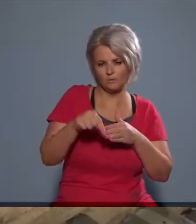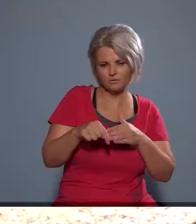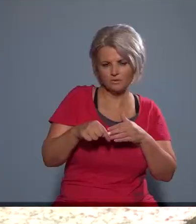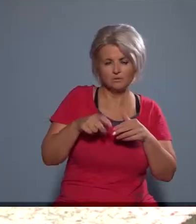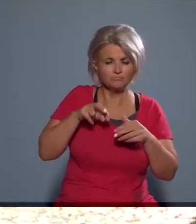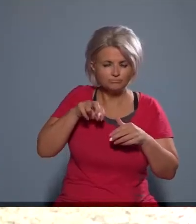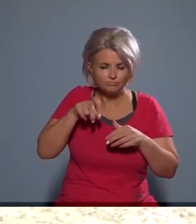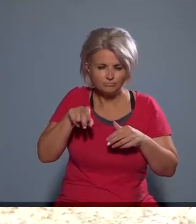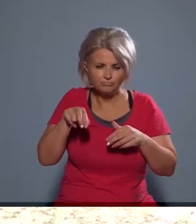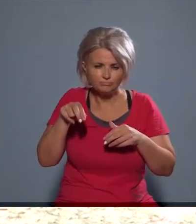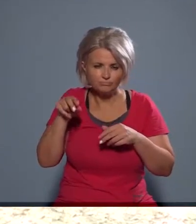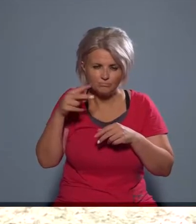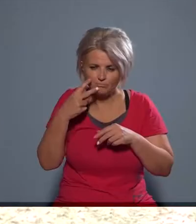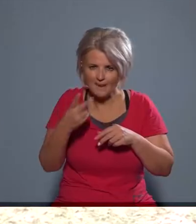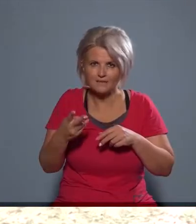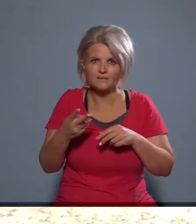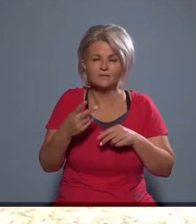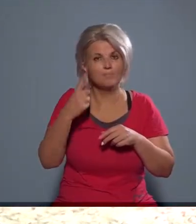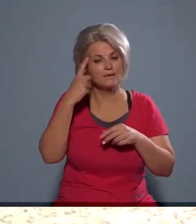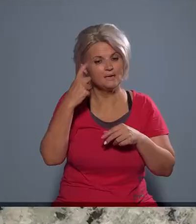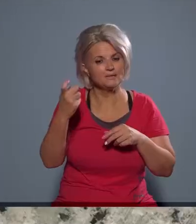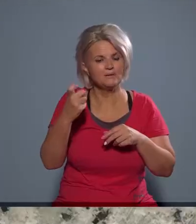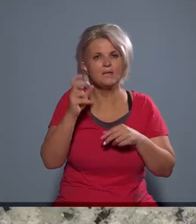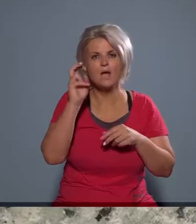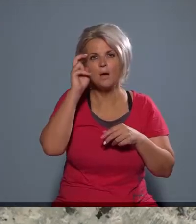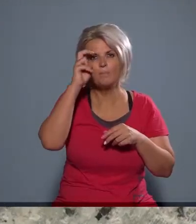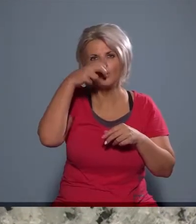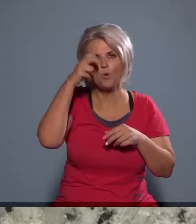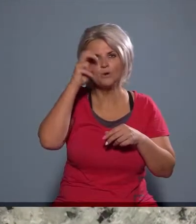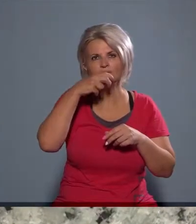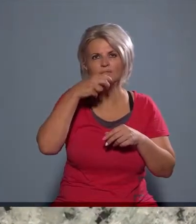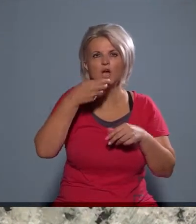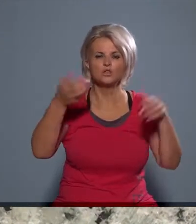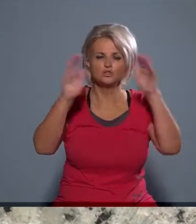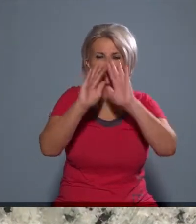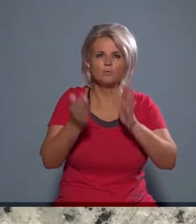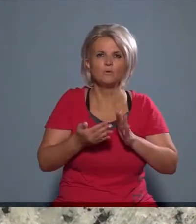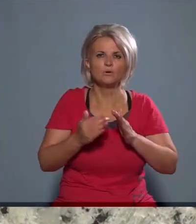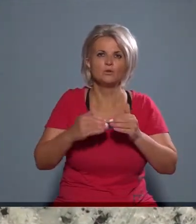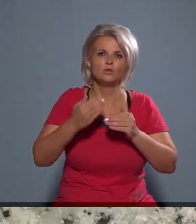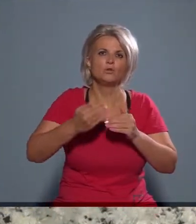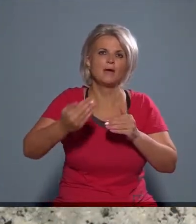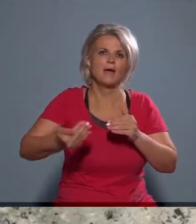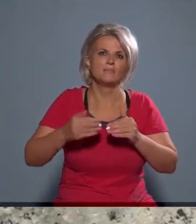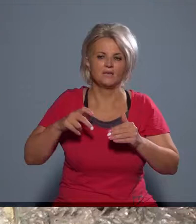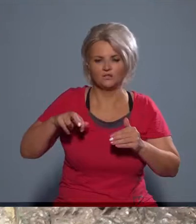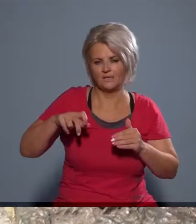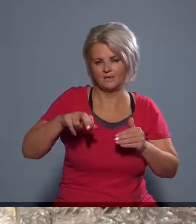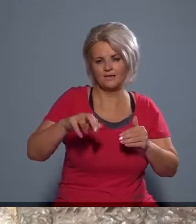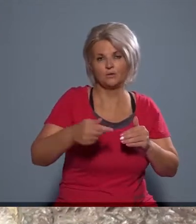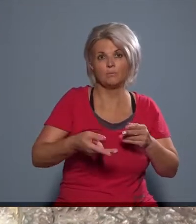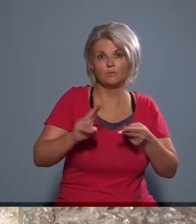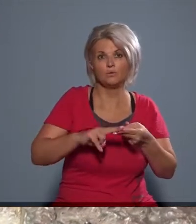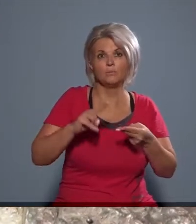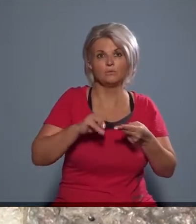közelebb sétáltam, hogy jobban szemügyre vegyem, megláttam, hogy az a kis valami egy bronz sikló szoprocska. Ahogy tovább sétáltam, egyre több ilyen